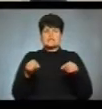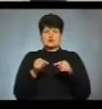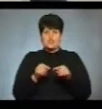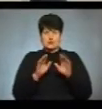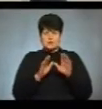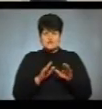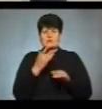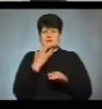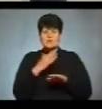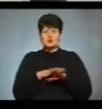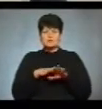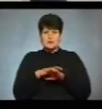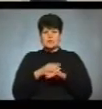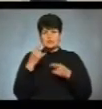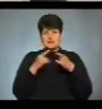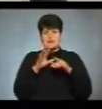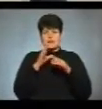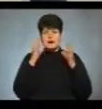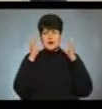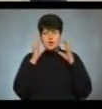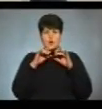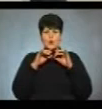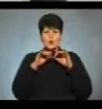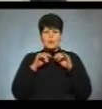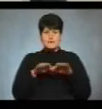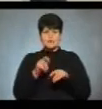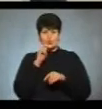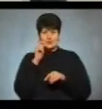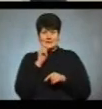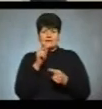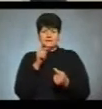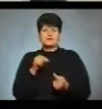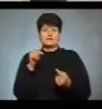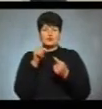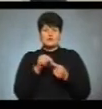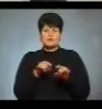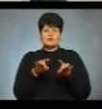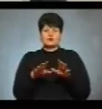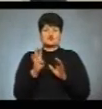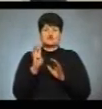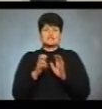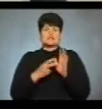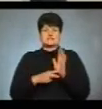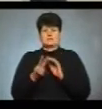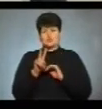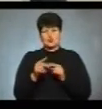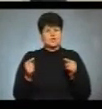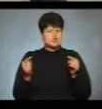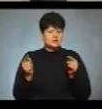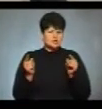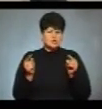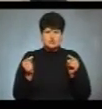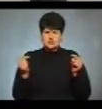Національною суспільною телерадіокомпанією України. Відповідно, в постанові 472 чітко